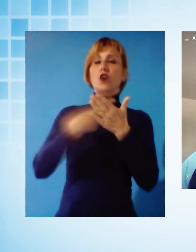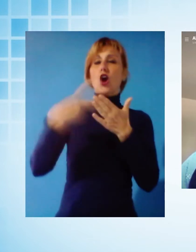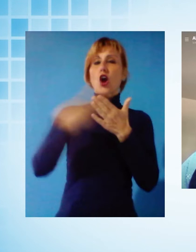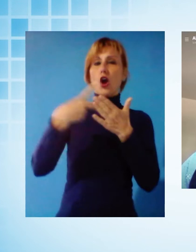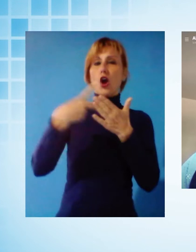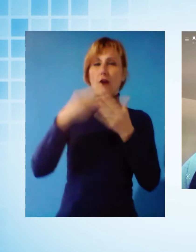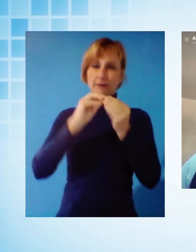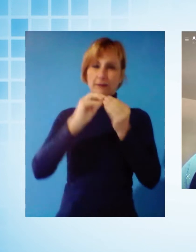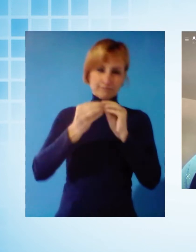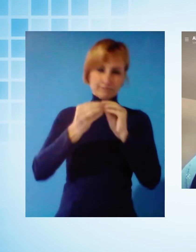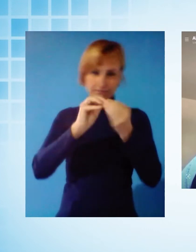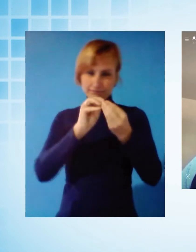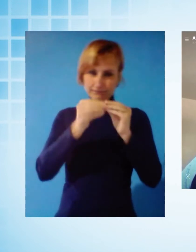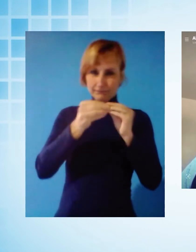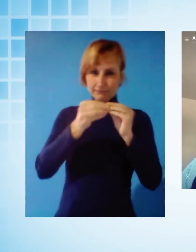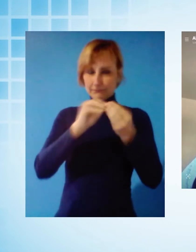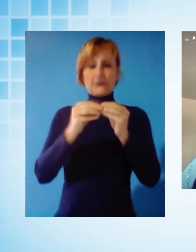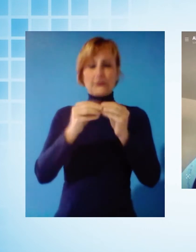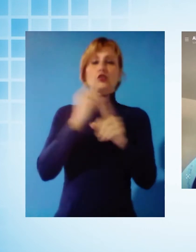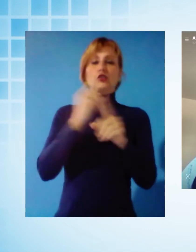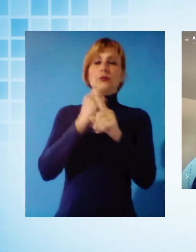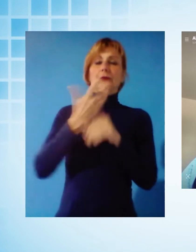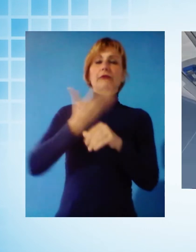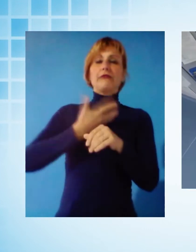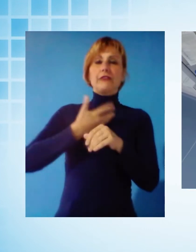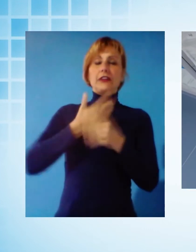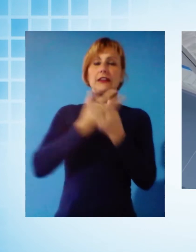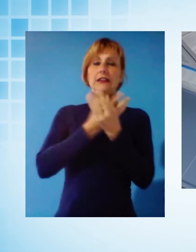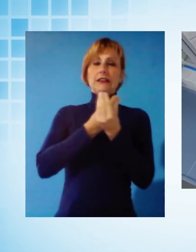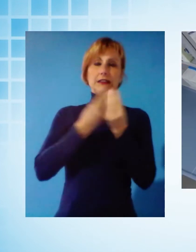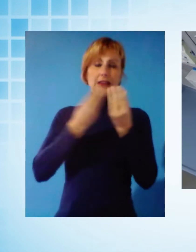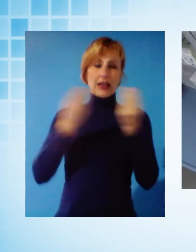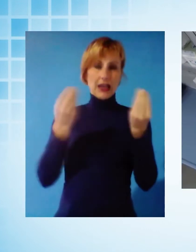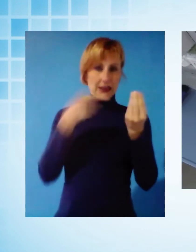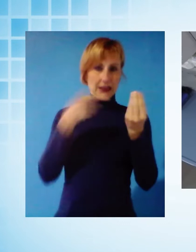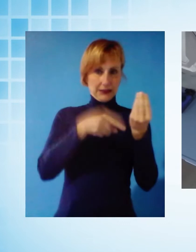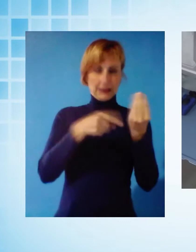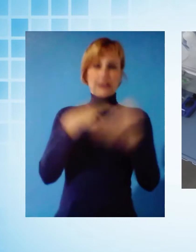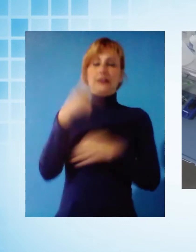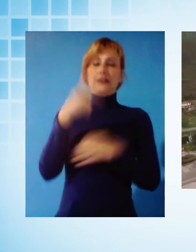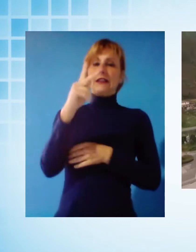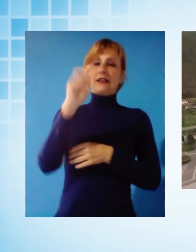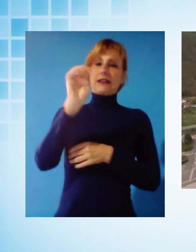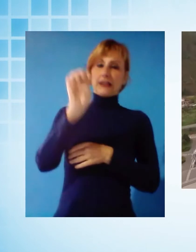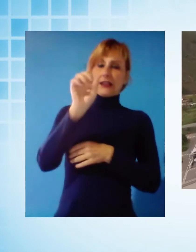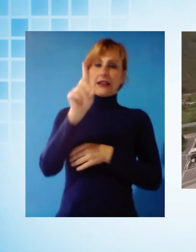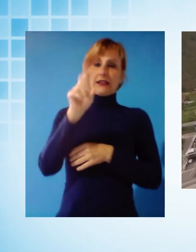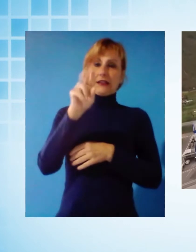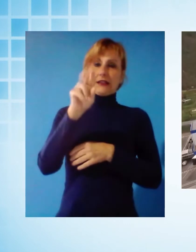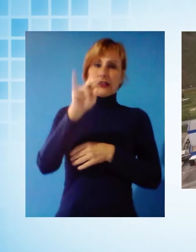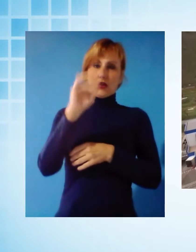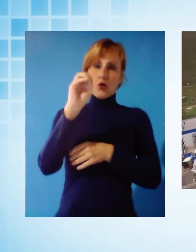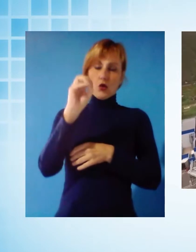chiaramente dobbiamo avere dati a supporto. Kedron, appunto, quale azienda leader nel settore dei plasma